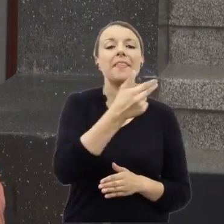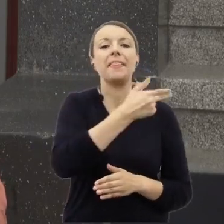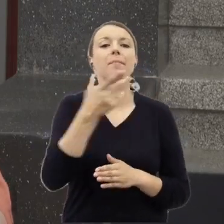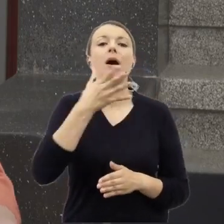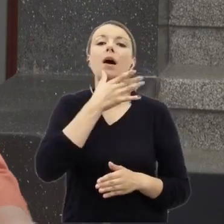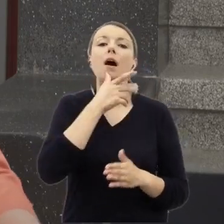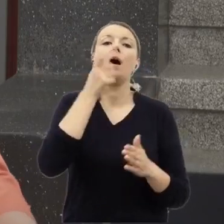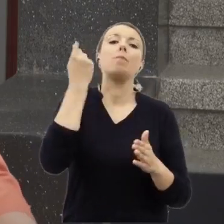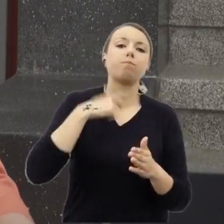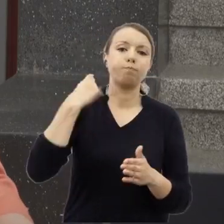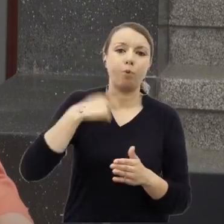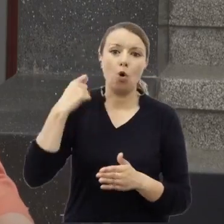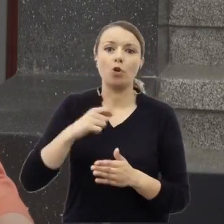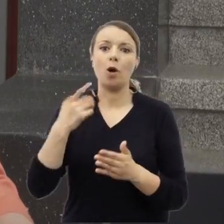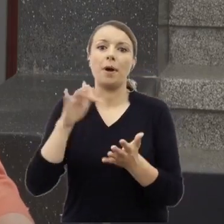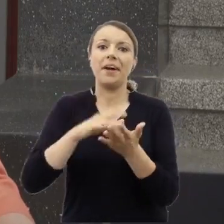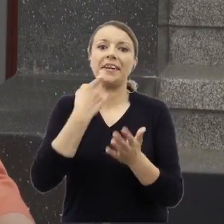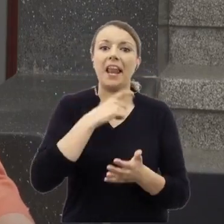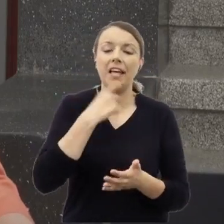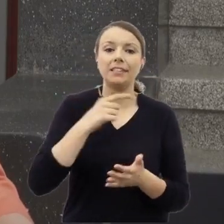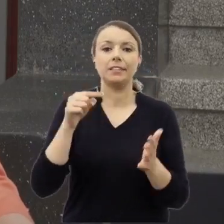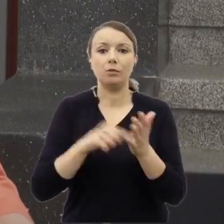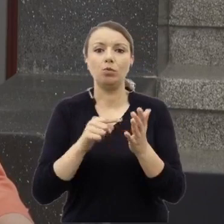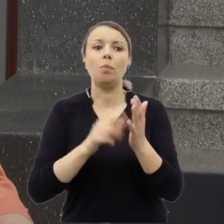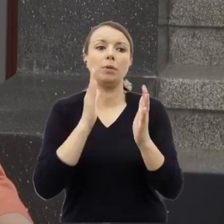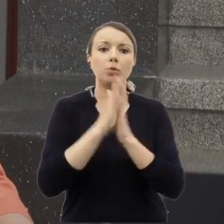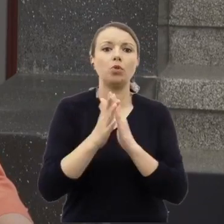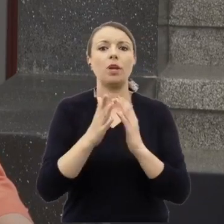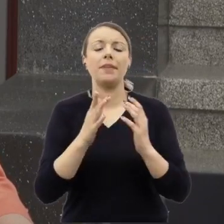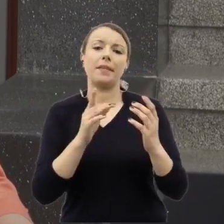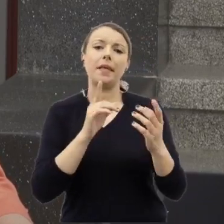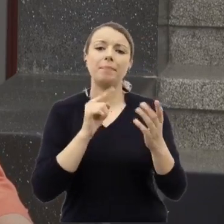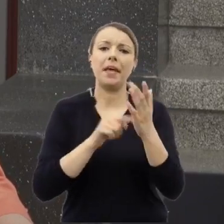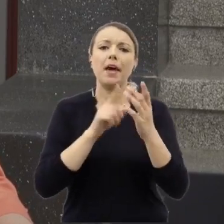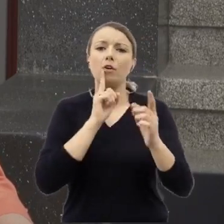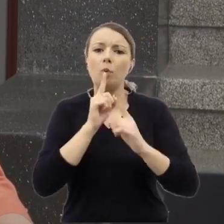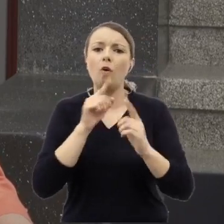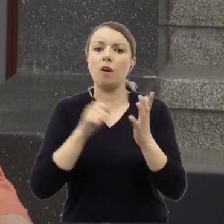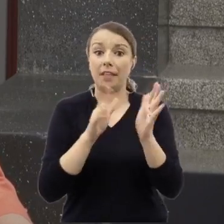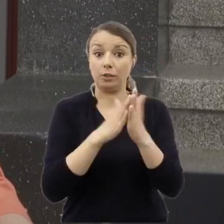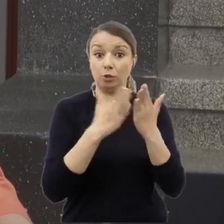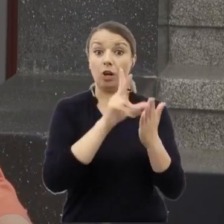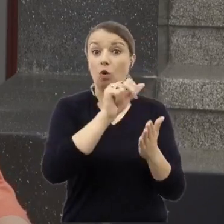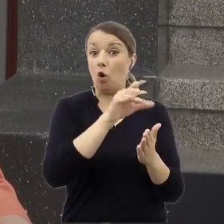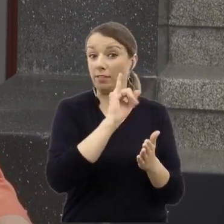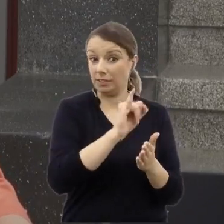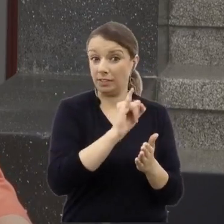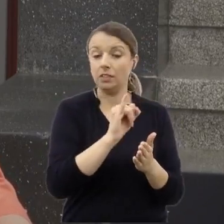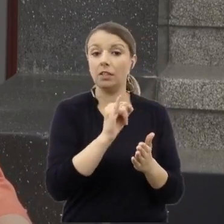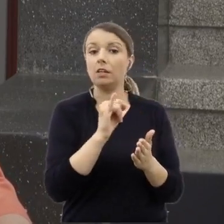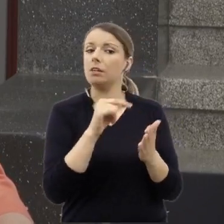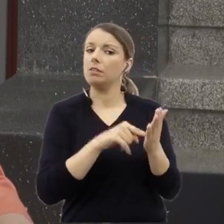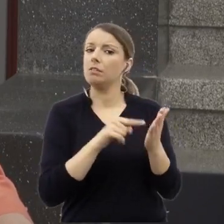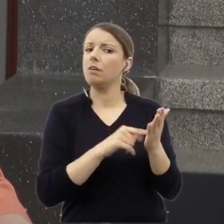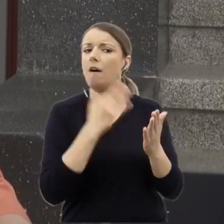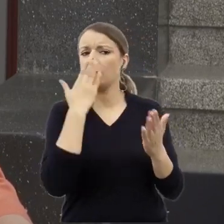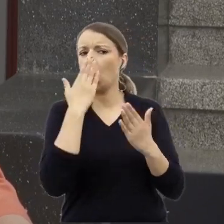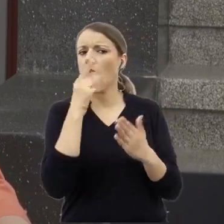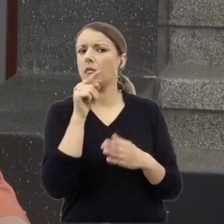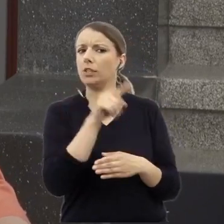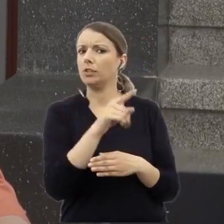gdzie w świetle bezpośrednich relacji książka Konkolewskiego wnioskować można, że doszło jednak do